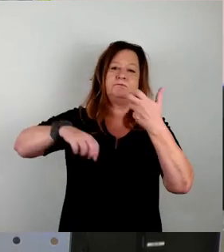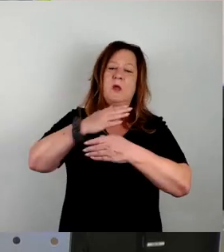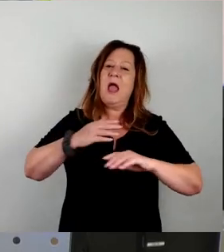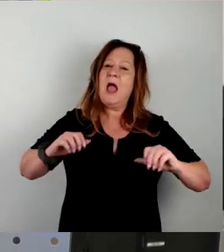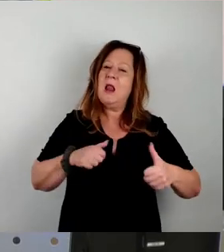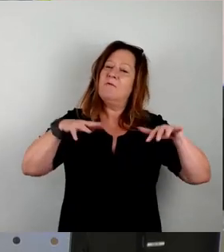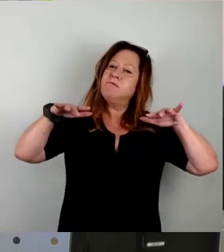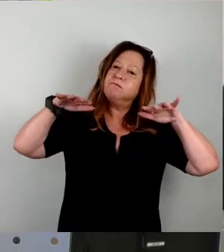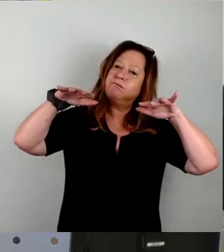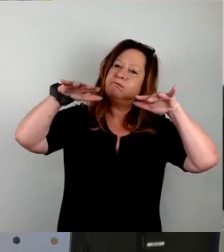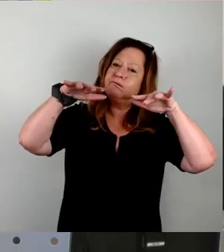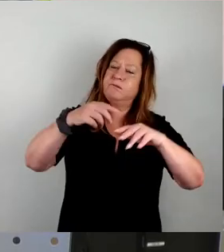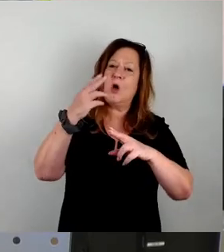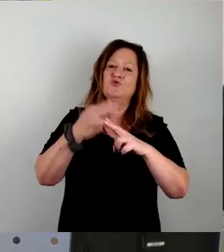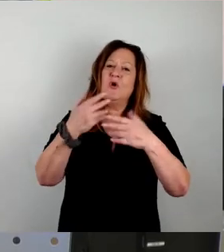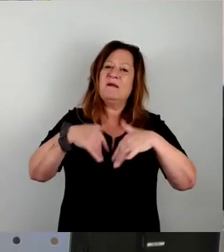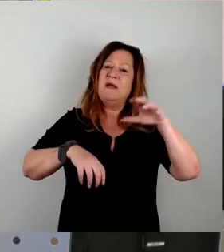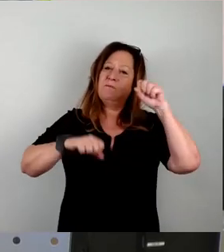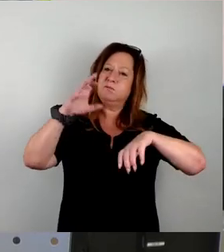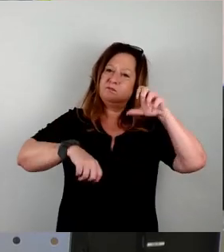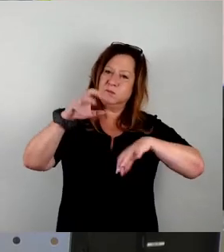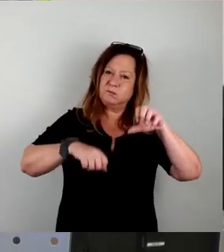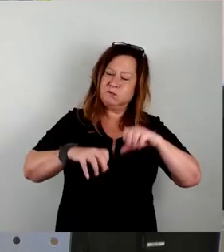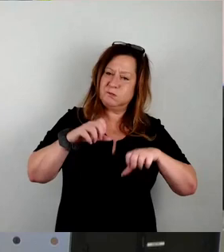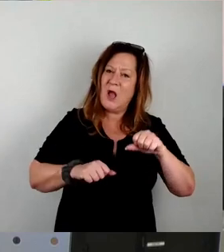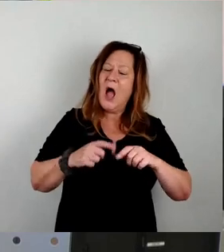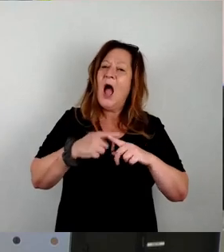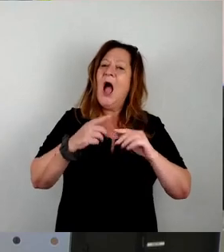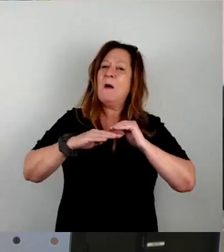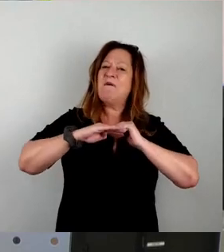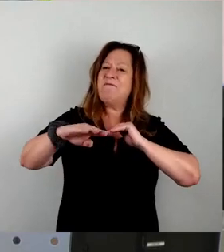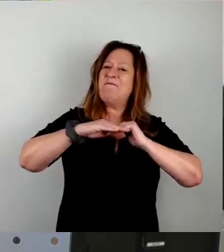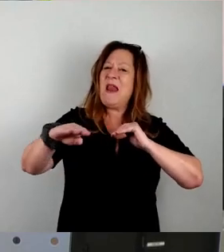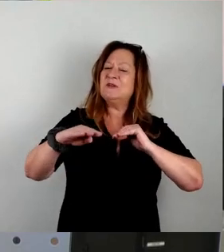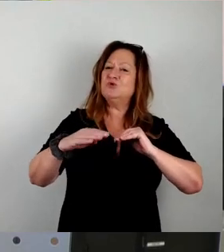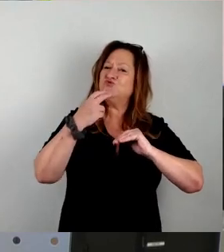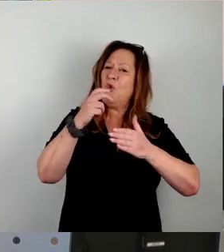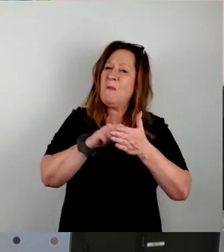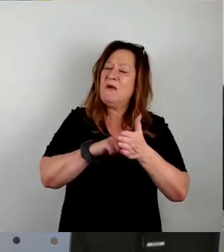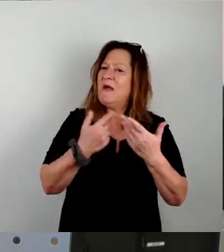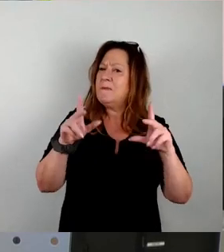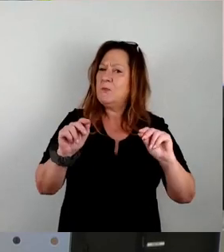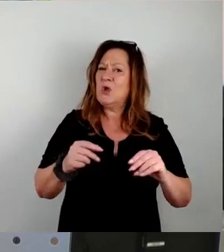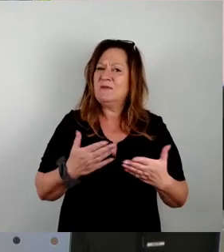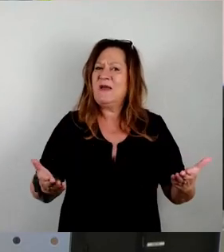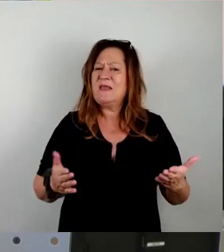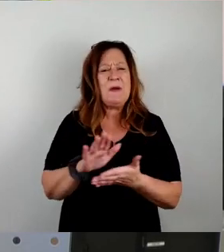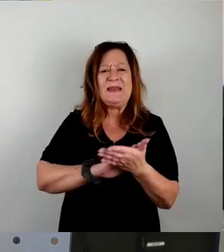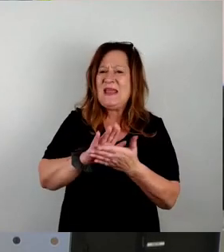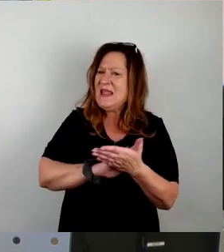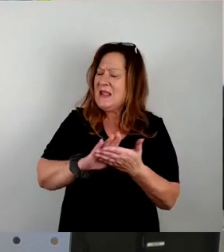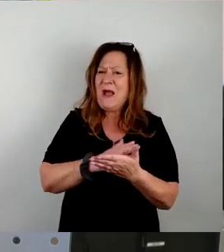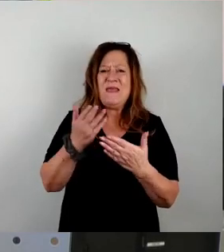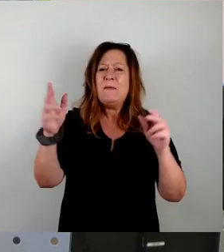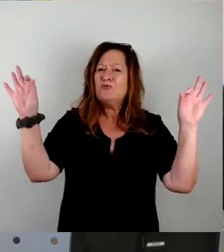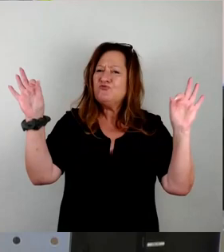flächendeckenden Bombenangriff und die Frage, dass Strom flächendeckend dauernd nicht da war, ist nie der Fall gewesen. Selbst in den schlimmsten Zeiten des Zweiten